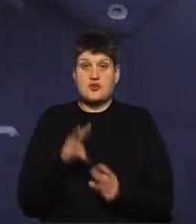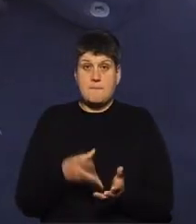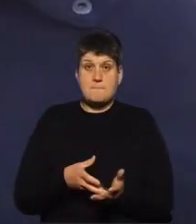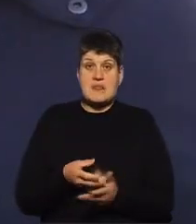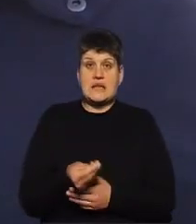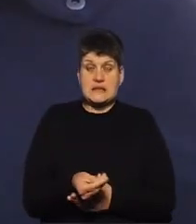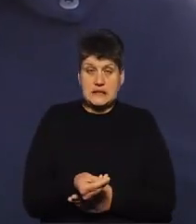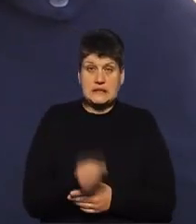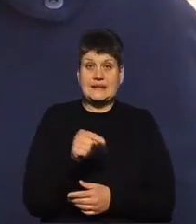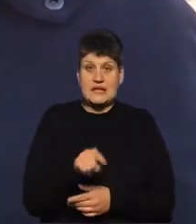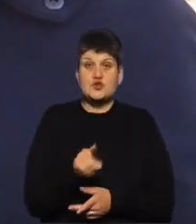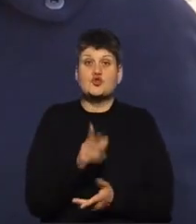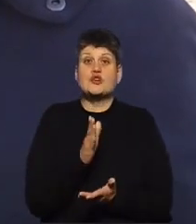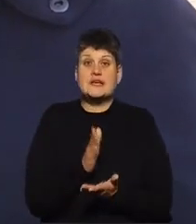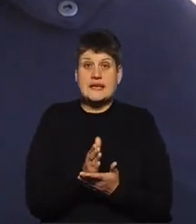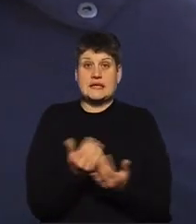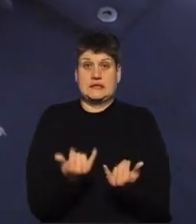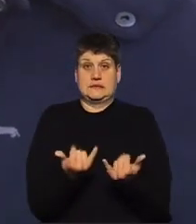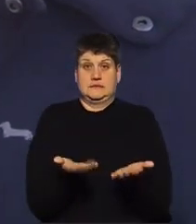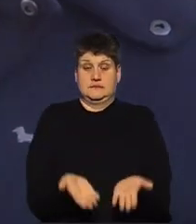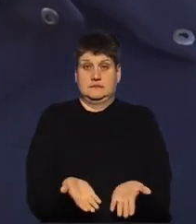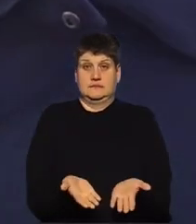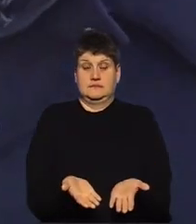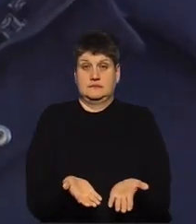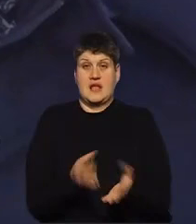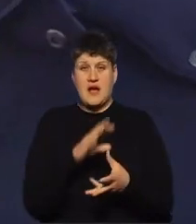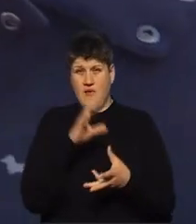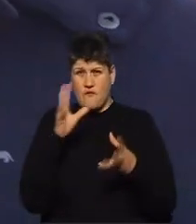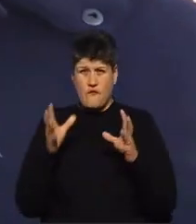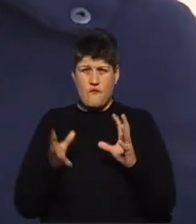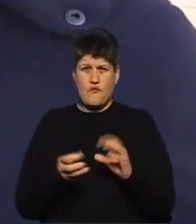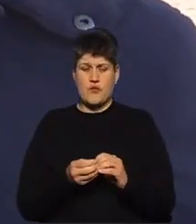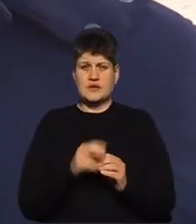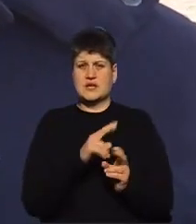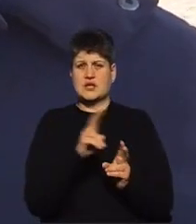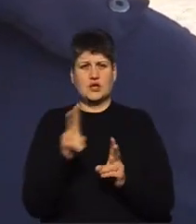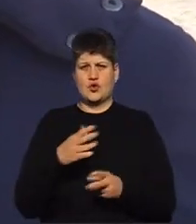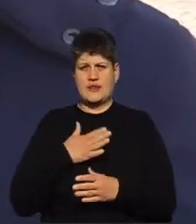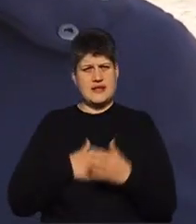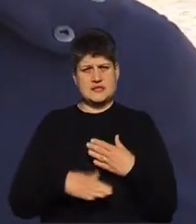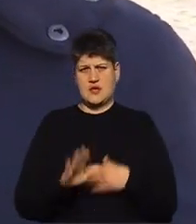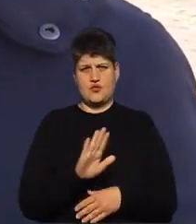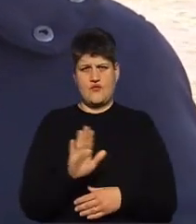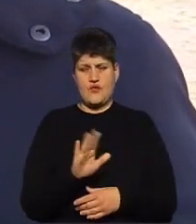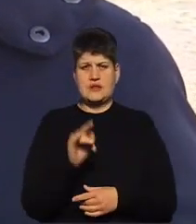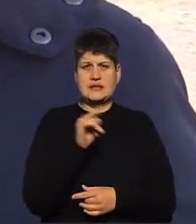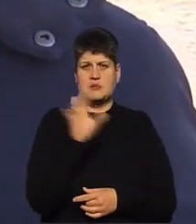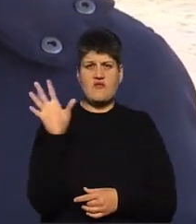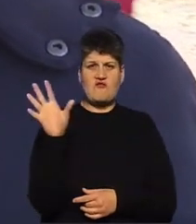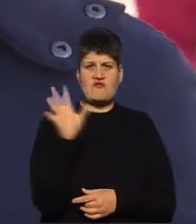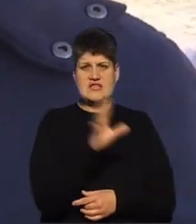є зараз на даний час. А в обшому, то ніхто не задовольний тими всіма, як ти казав,